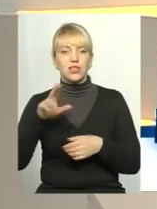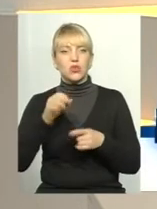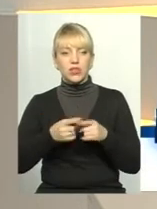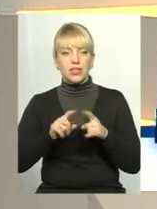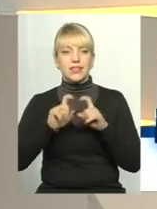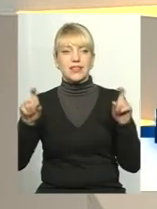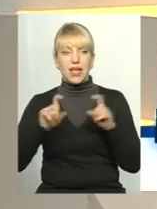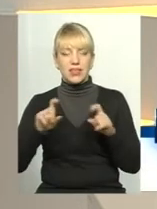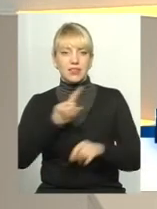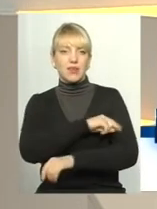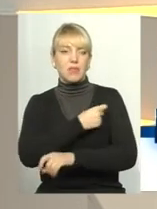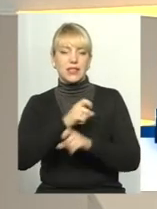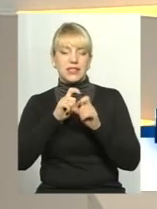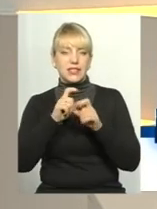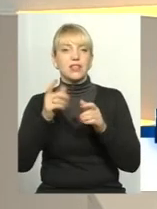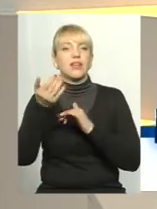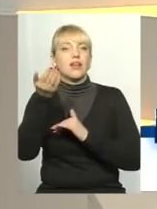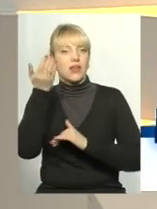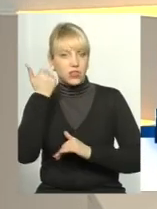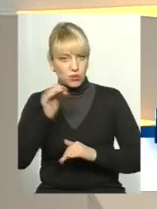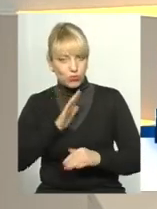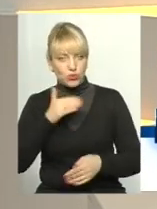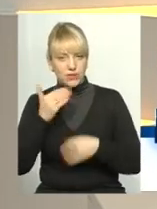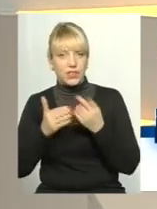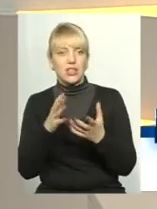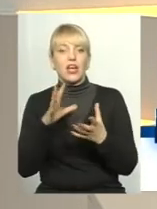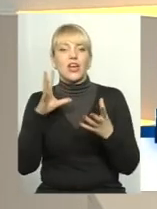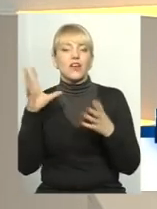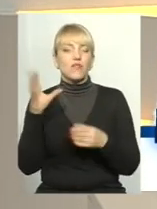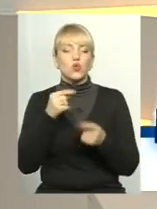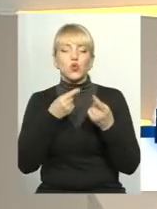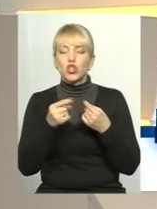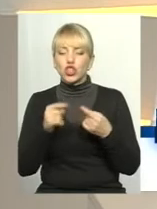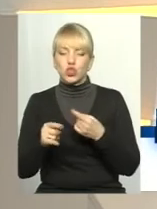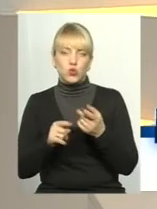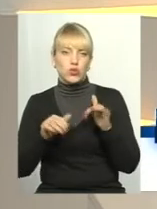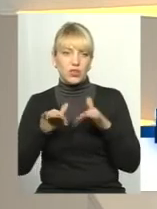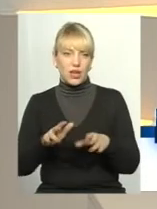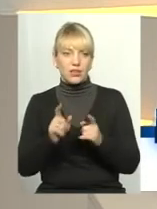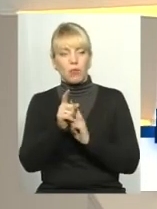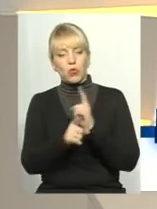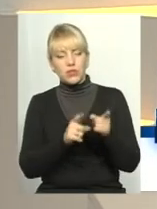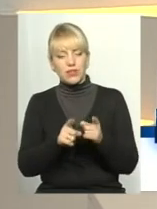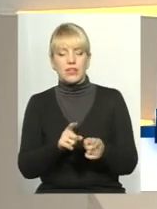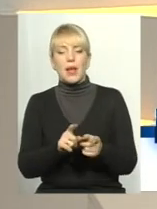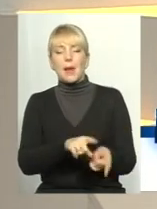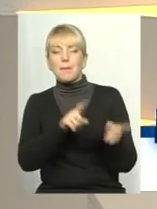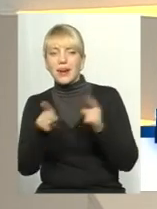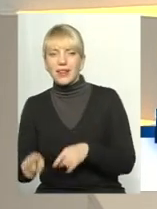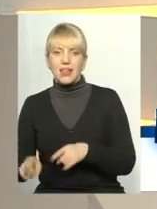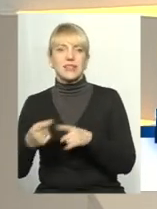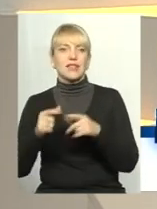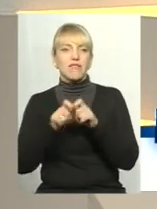закладів медицини, до яких він звертався раніше. І про всю іншу діяльність, про зміни, переїзд, перенесення, відкриття нових